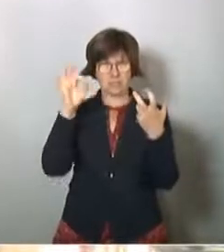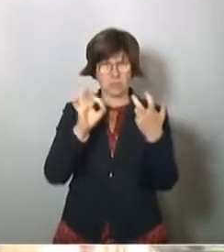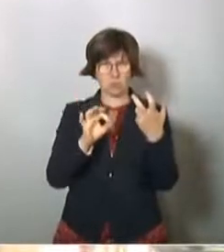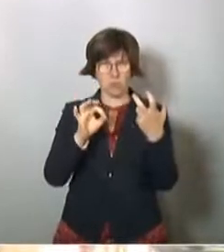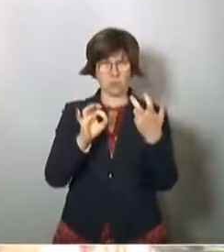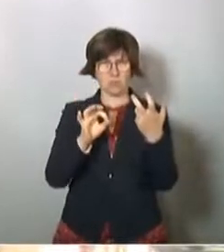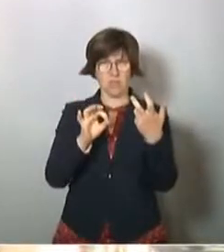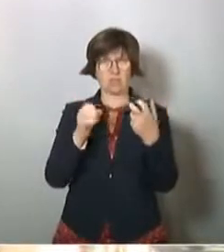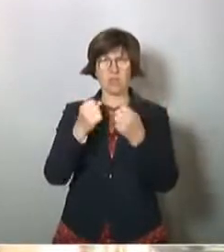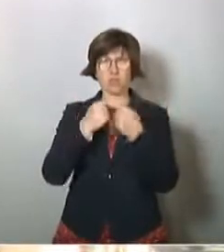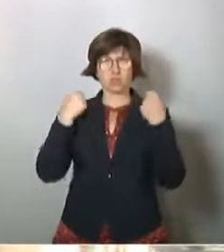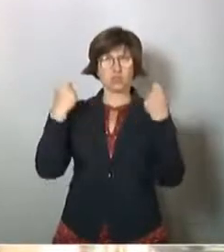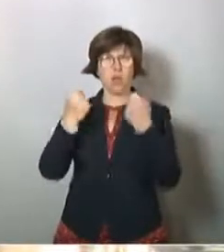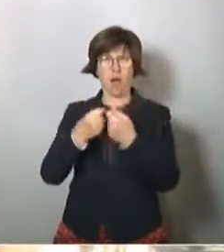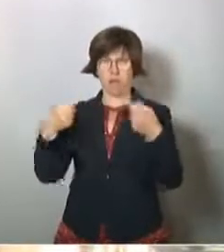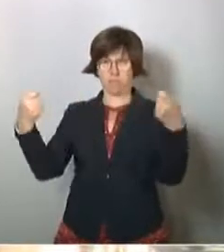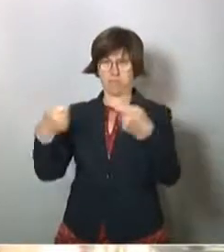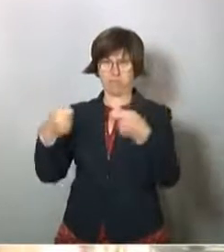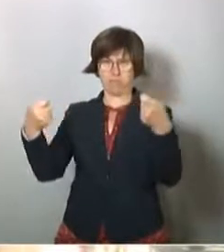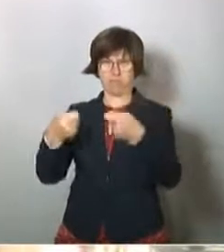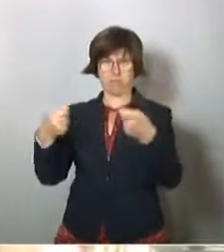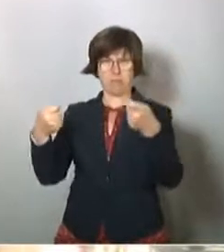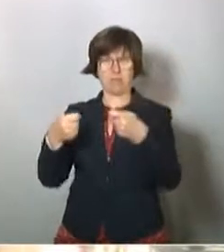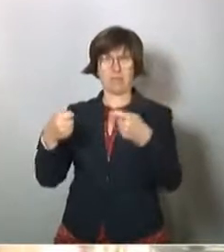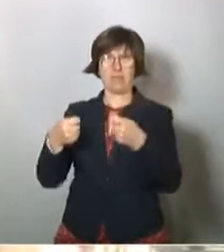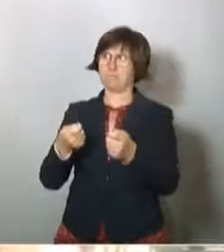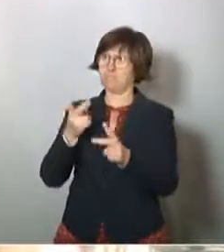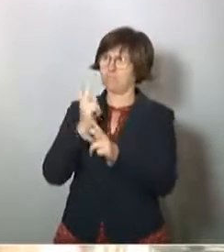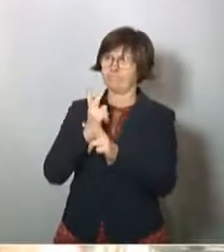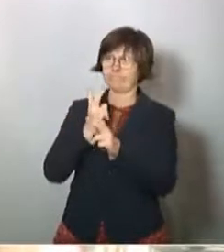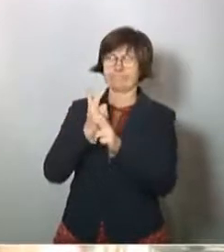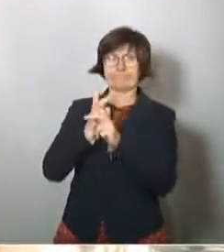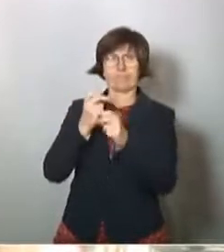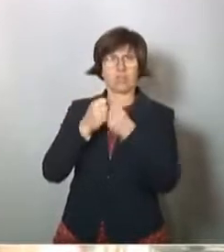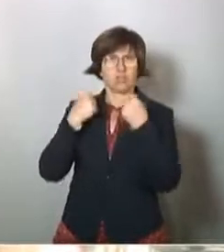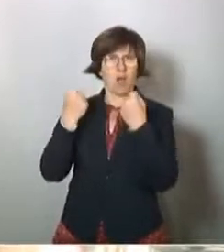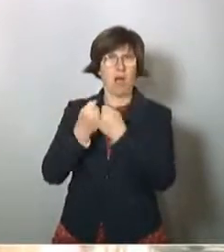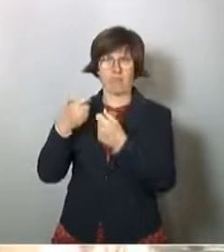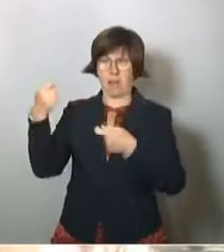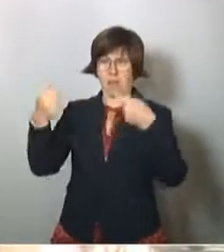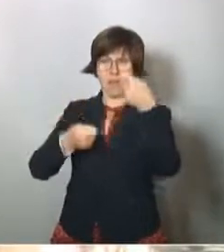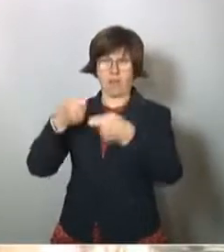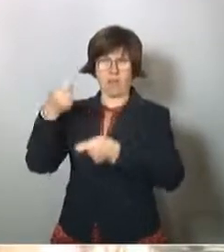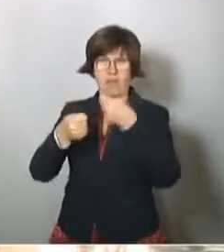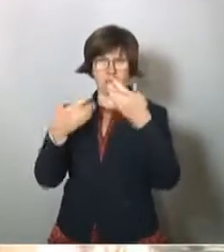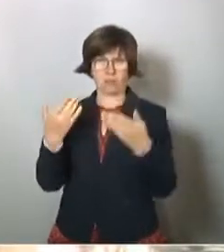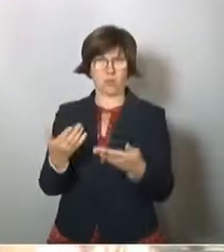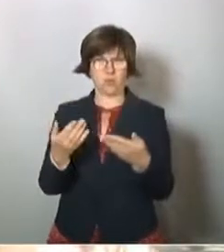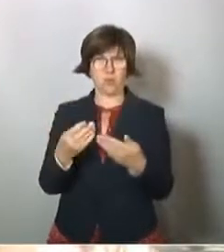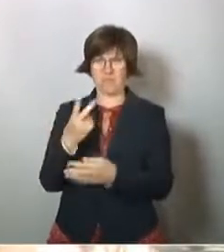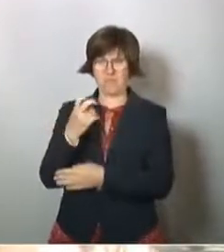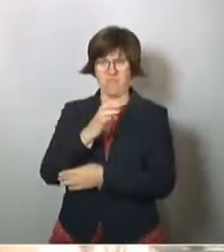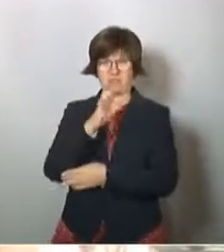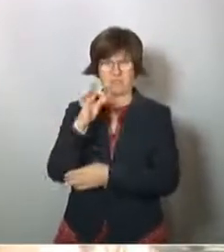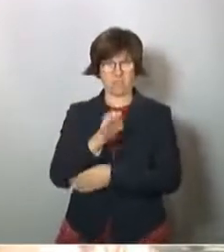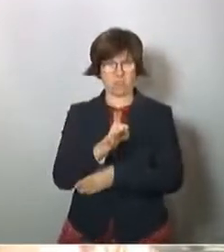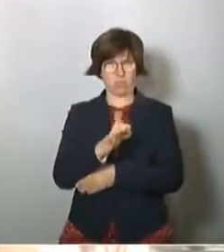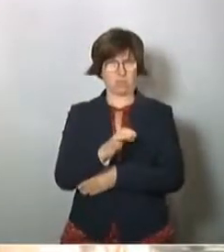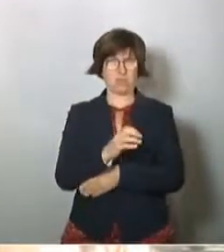staatliche, und zwar reguläre staatliche Beiträge und 20%